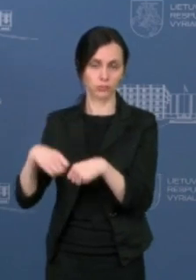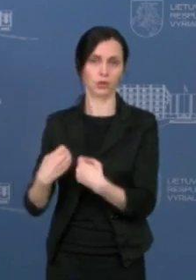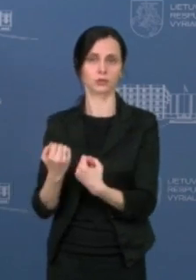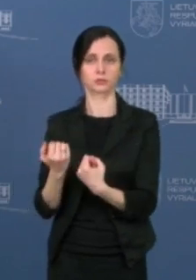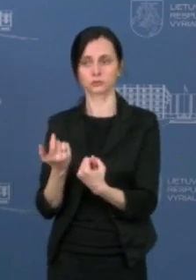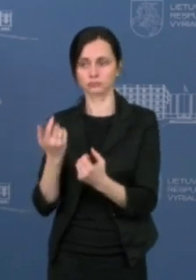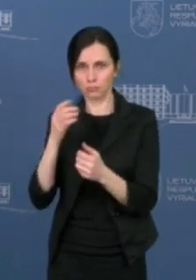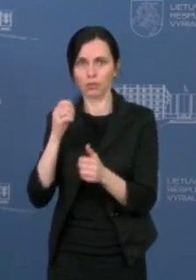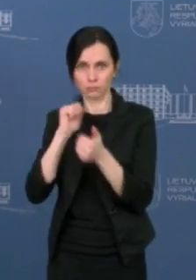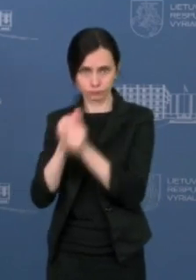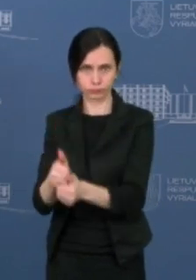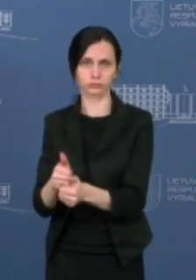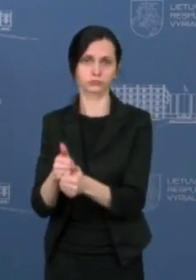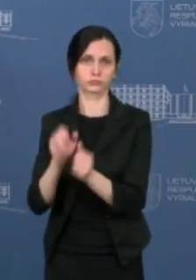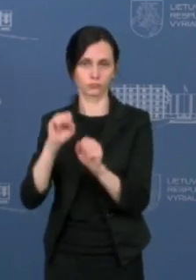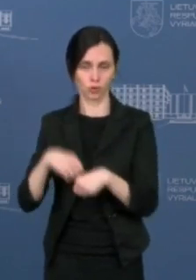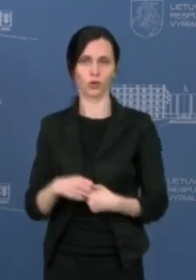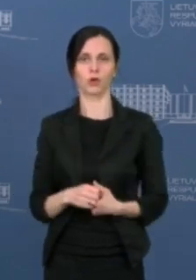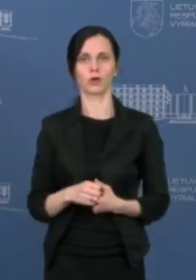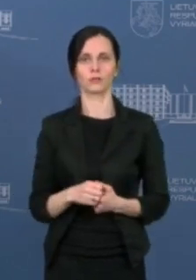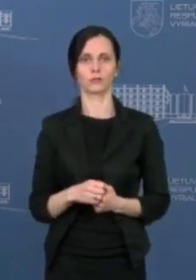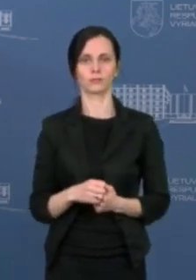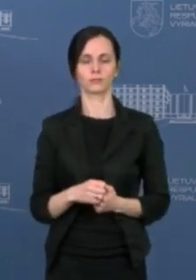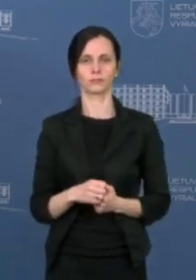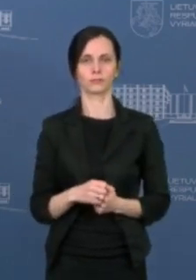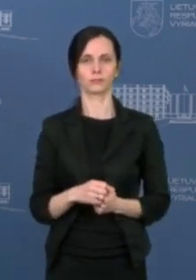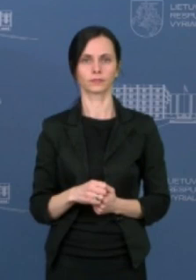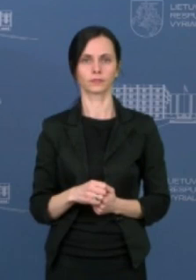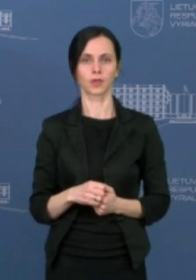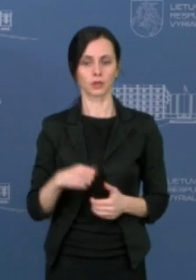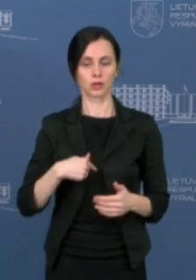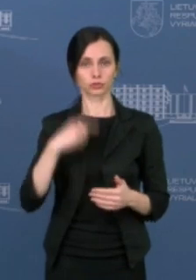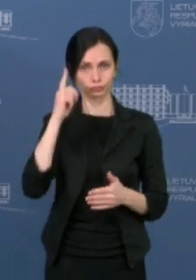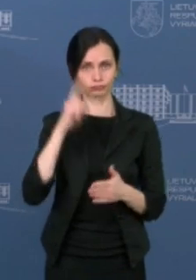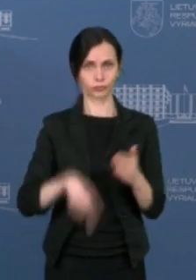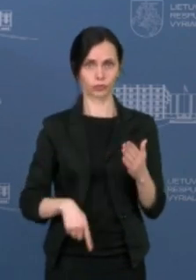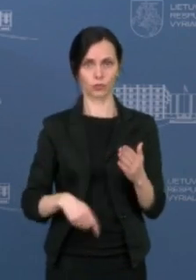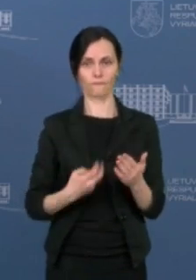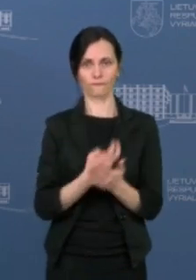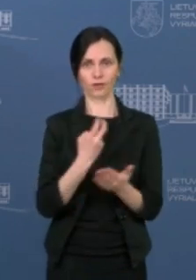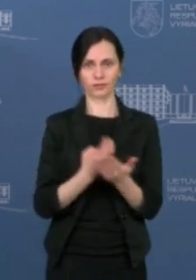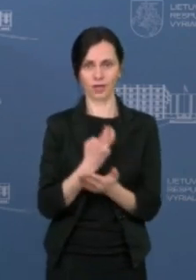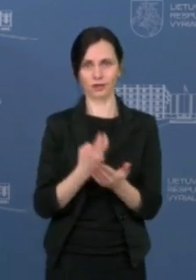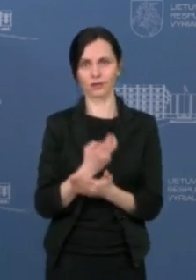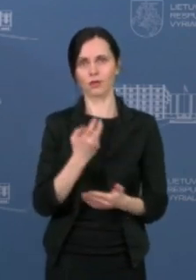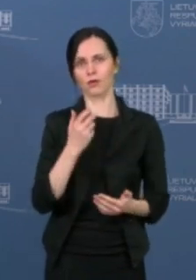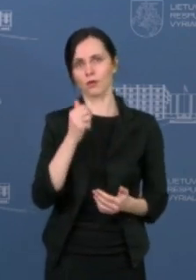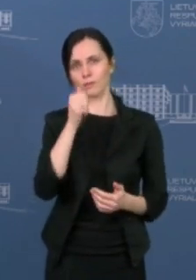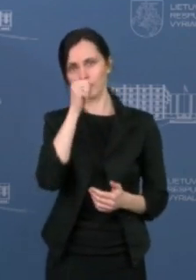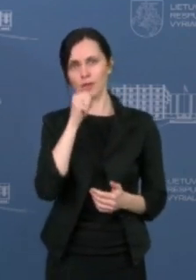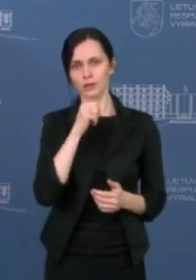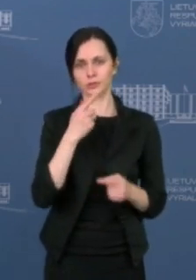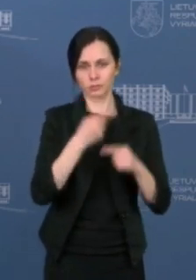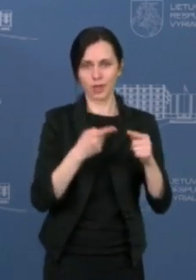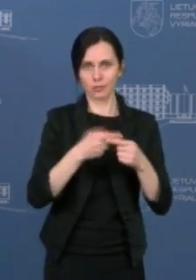pradėti gyvenyti. Mūsų pavaldžios įstaigos jau ruošiasi tą daryti. Ir aš tikiuosi, kad vasario mėnesį pavyks, tas priemonės